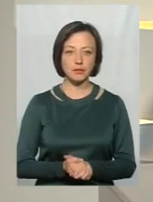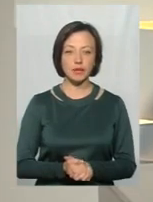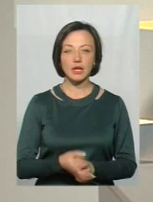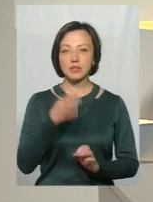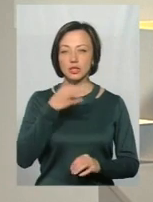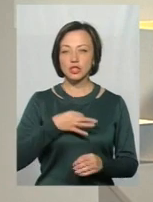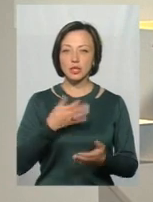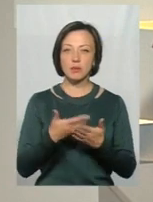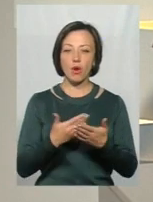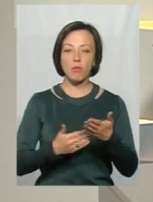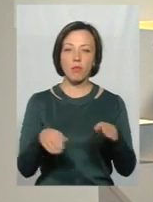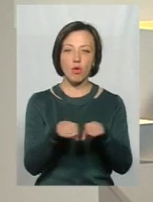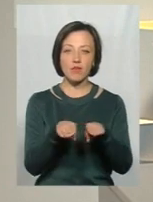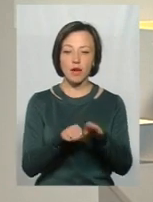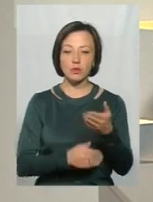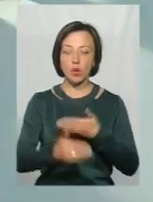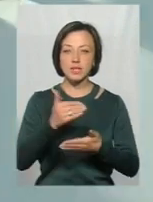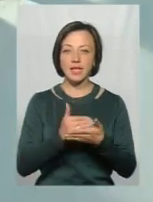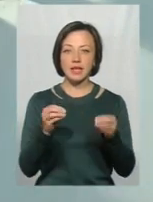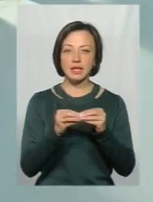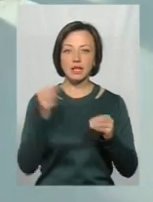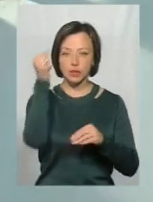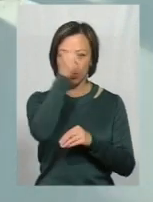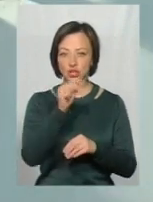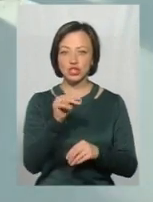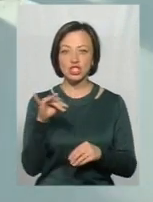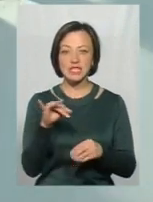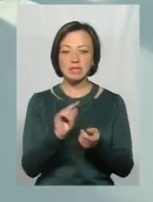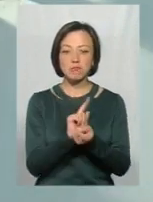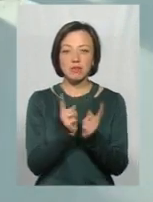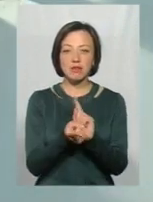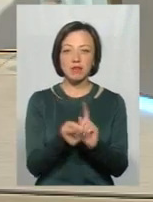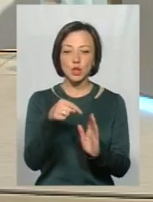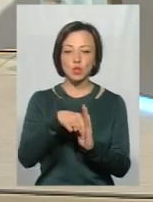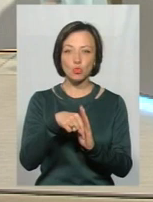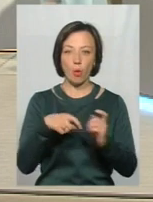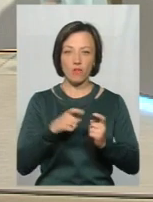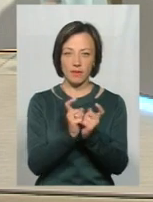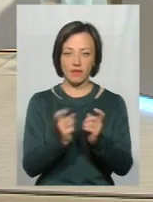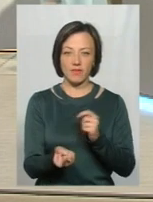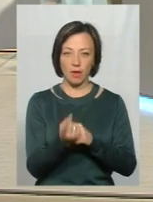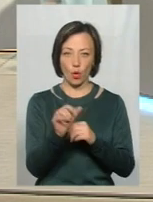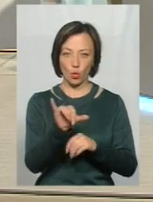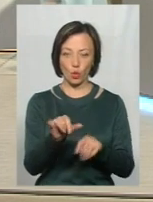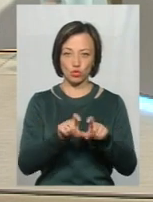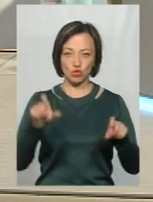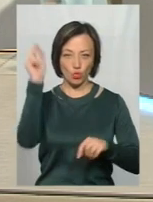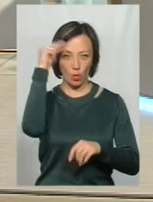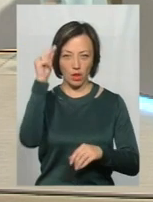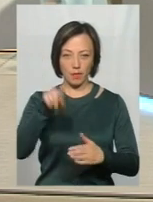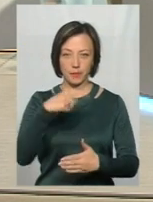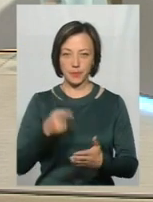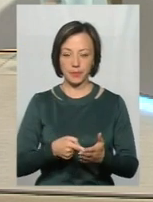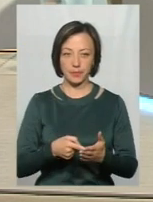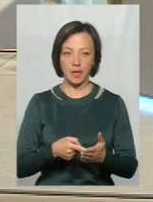порівняти останні, наприклад, 10 років, чи змінилася суть конфліктів, які виникають у школах? Звичайно,